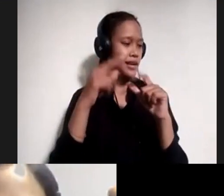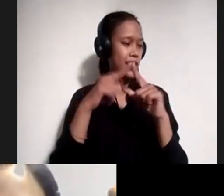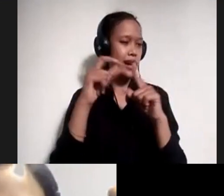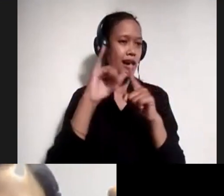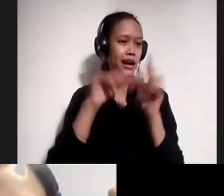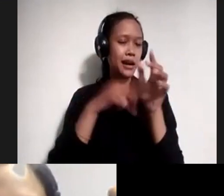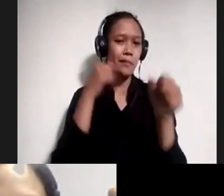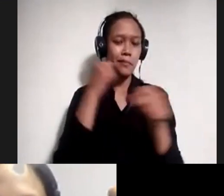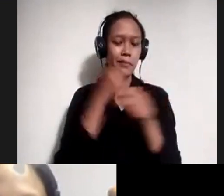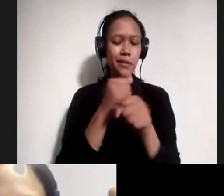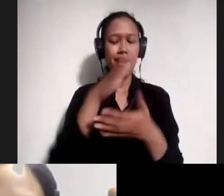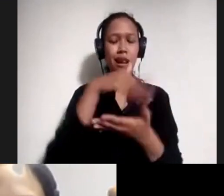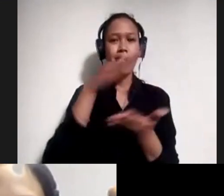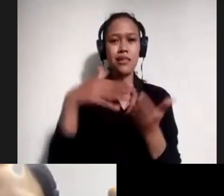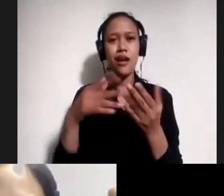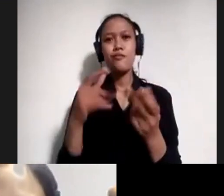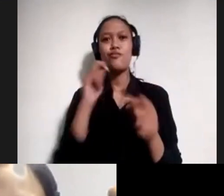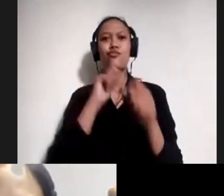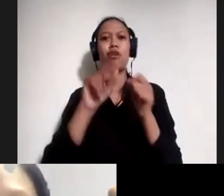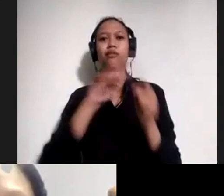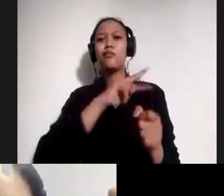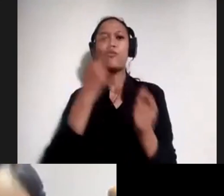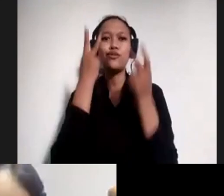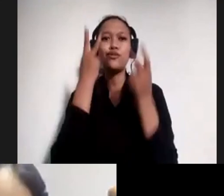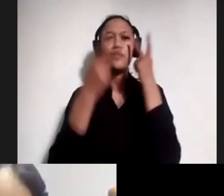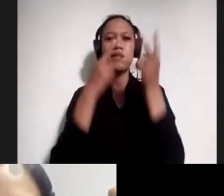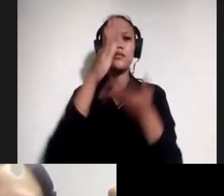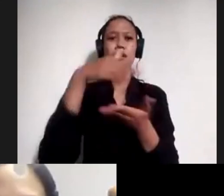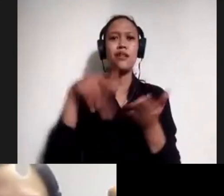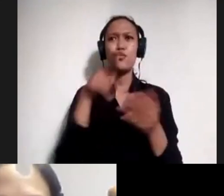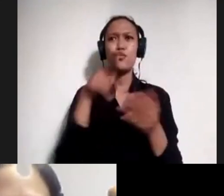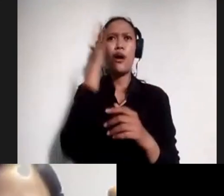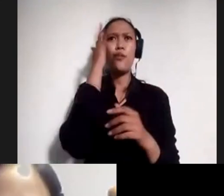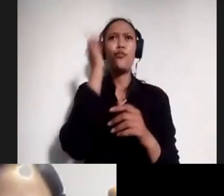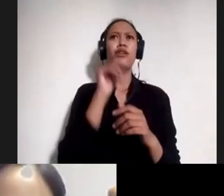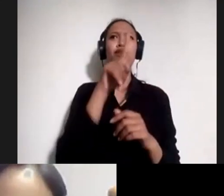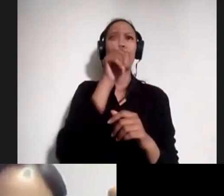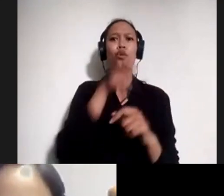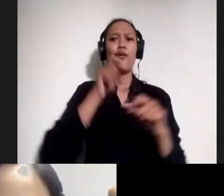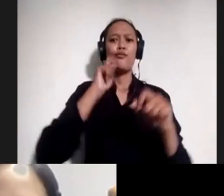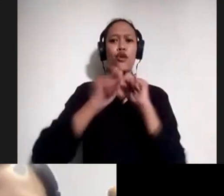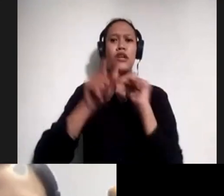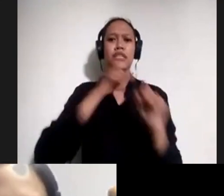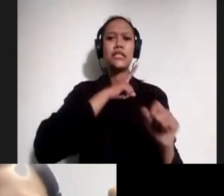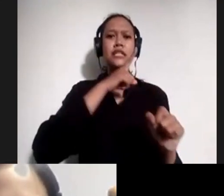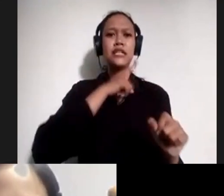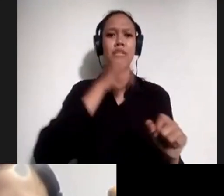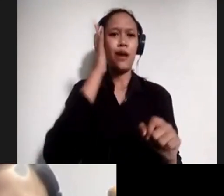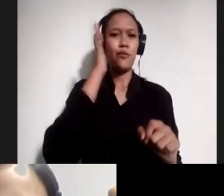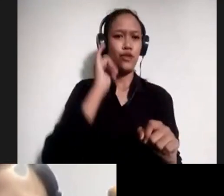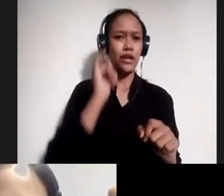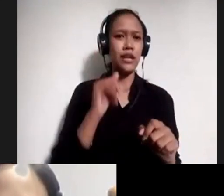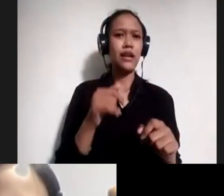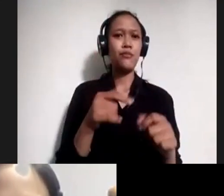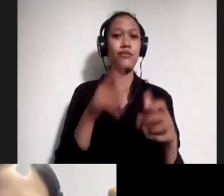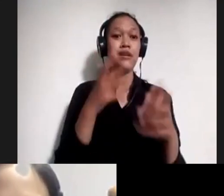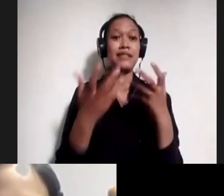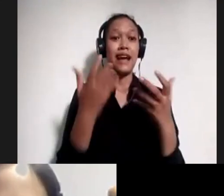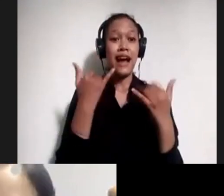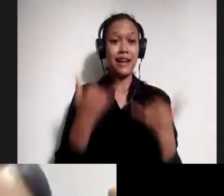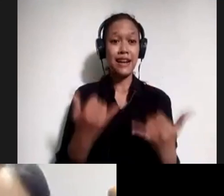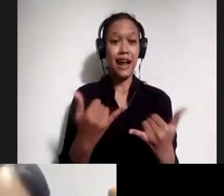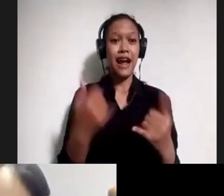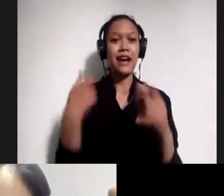visualisasi datanya. kan nggak mungkin dikerjakan satu, dua orang gitu. Sementara yang sekarang ada di solider itu mungkin hanya